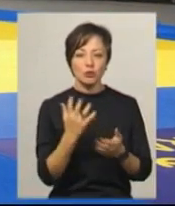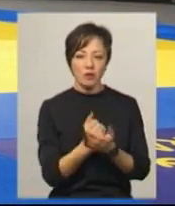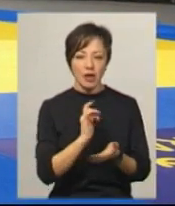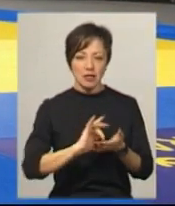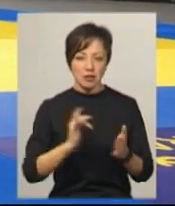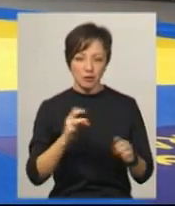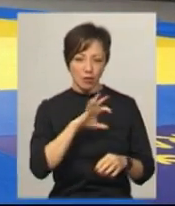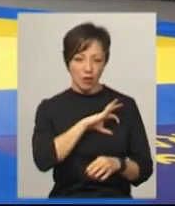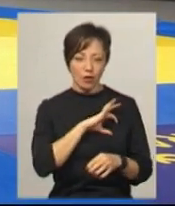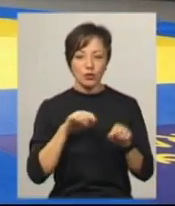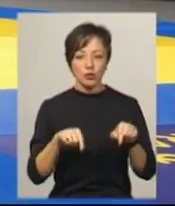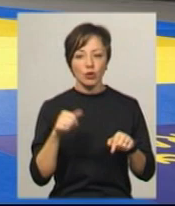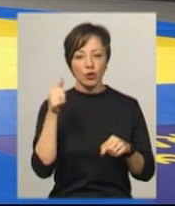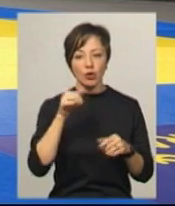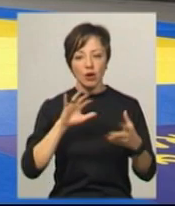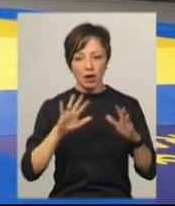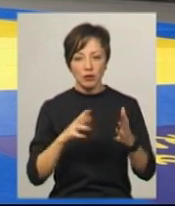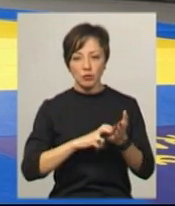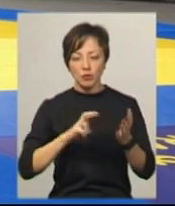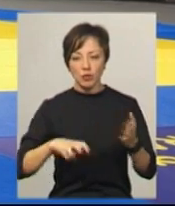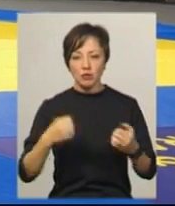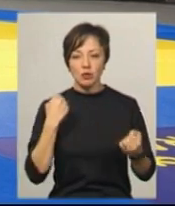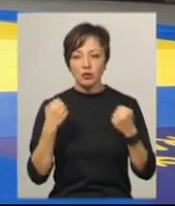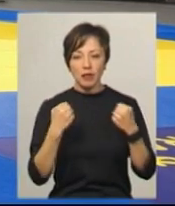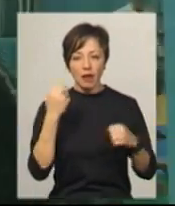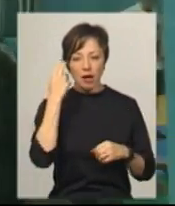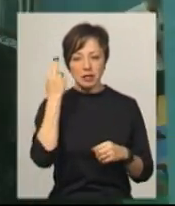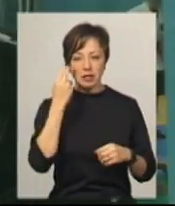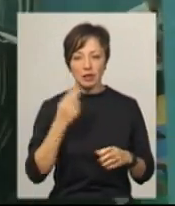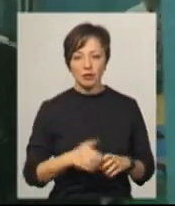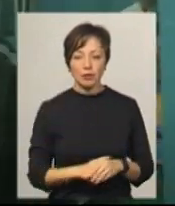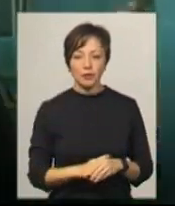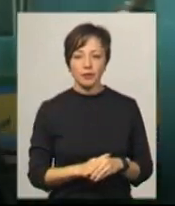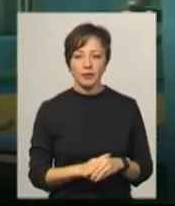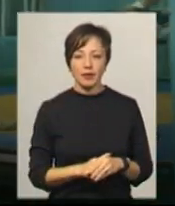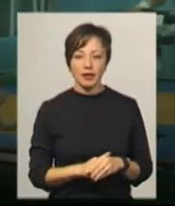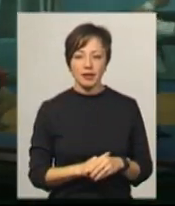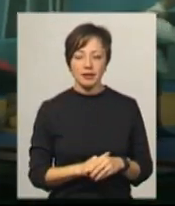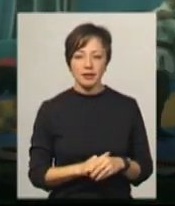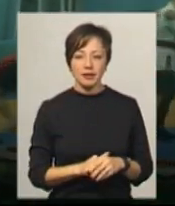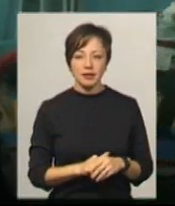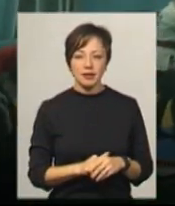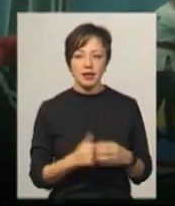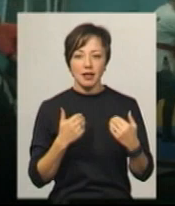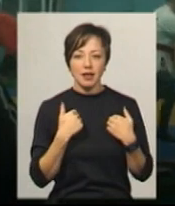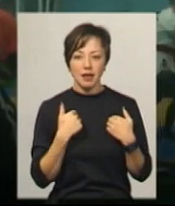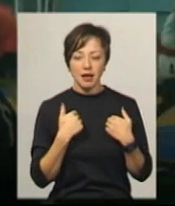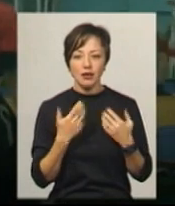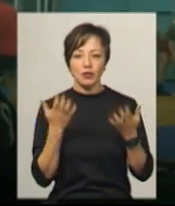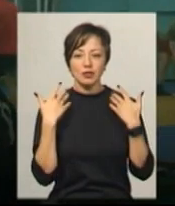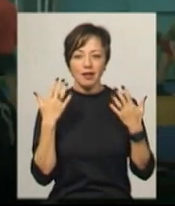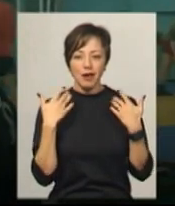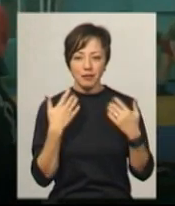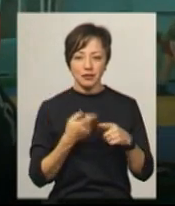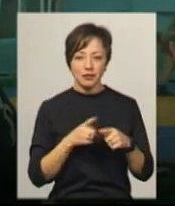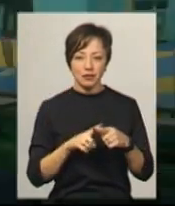срібло. Цього разу через милку в фіналі поступився спортсмену з Казахстана. Я домінував цілу ситочку, як би, може, трішки розслабився і